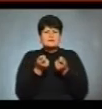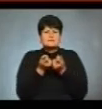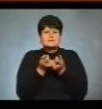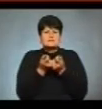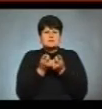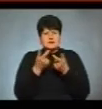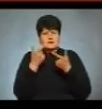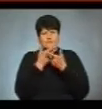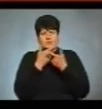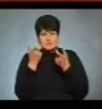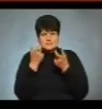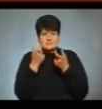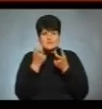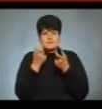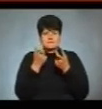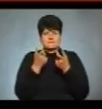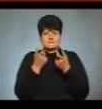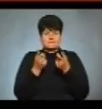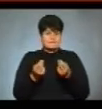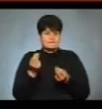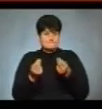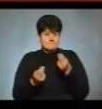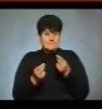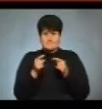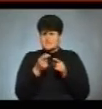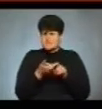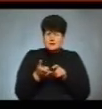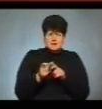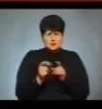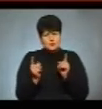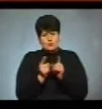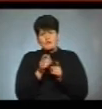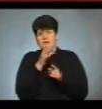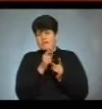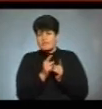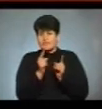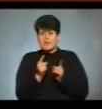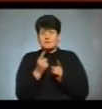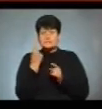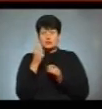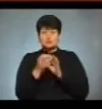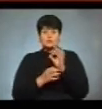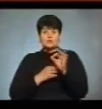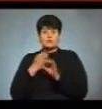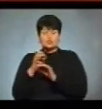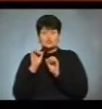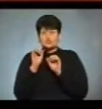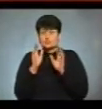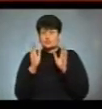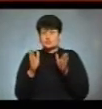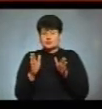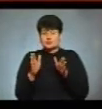інформаційна інтервенція, і він за дуже короткий термін, буквально за добу, може сягати